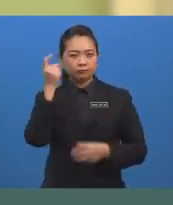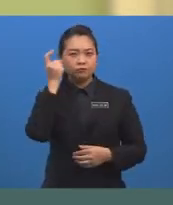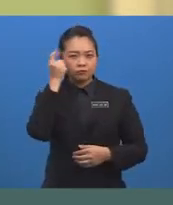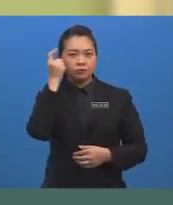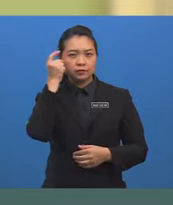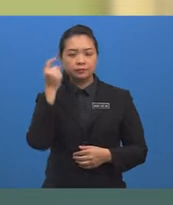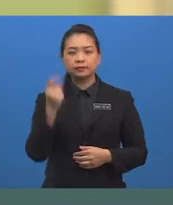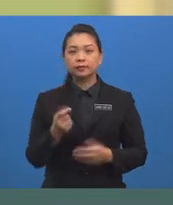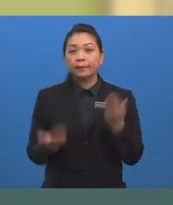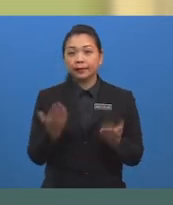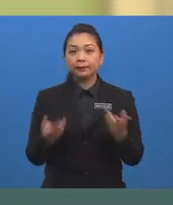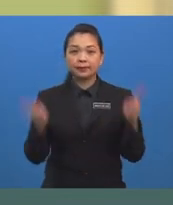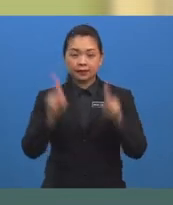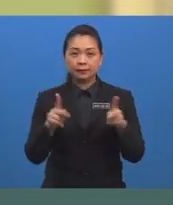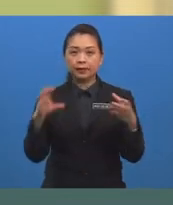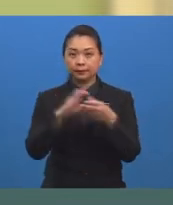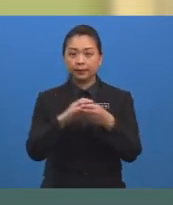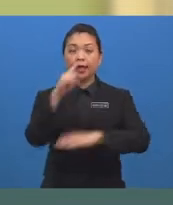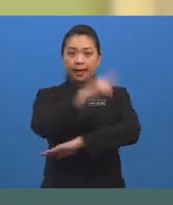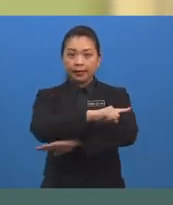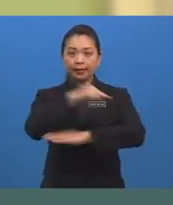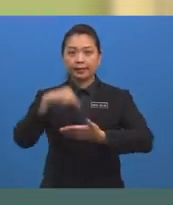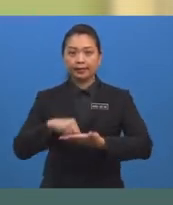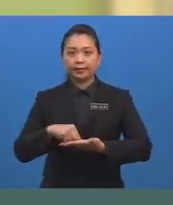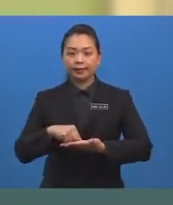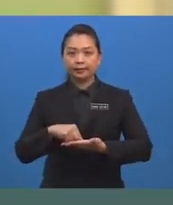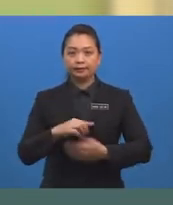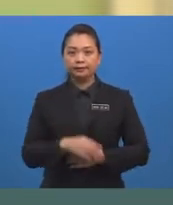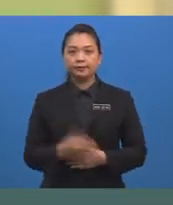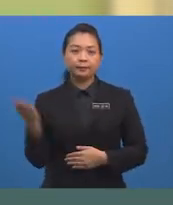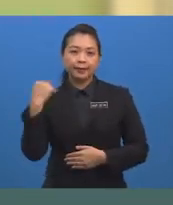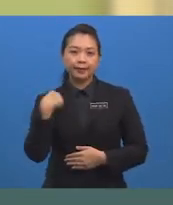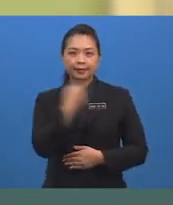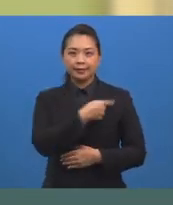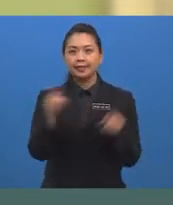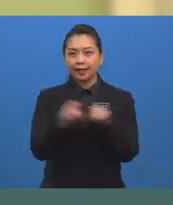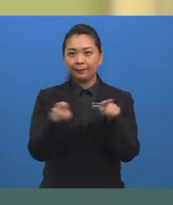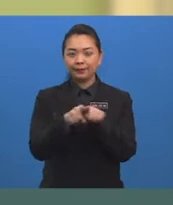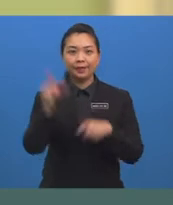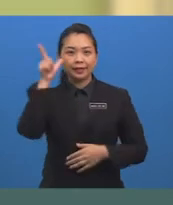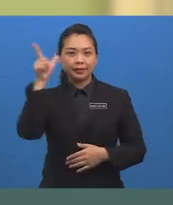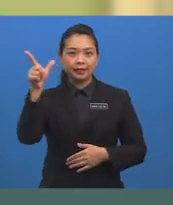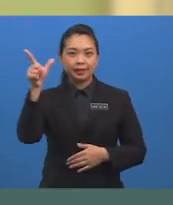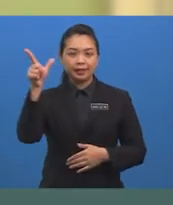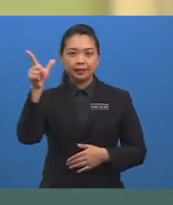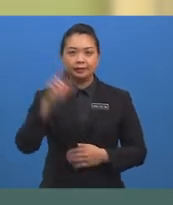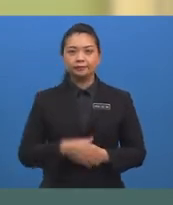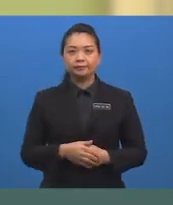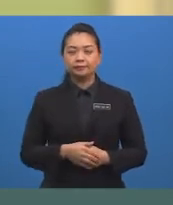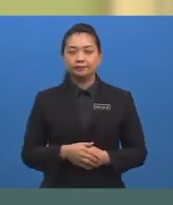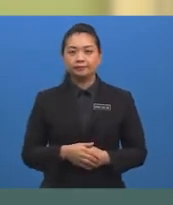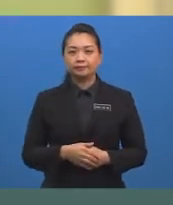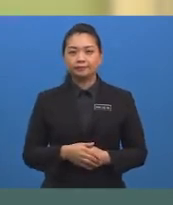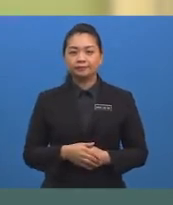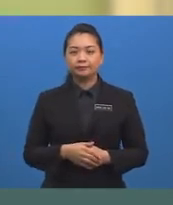kalian peristiwa bergabung pada hari ini Mari kita sama-sama lihat akan latihan